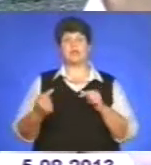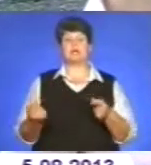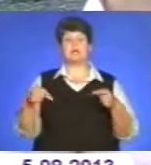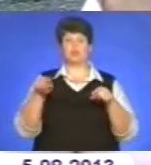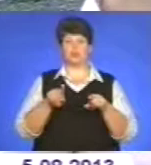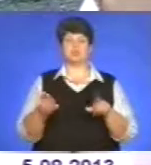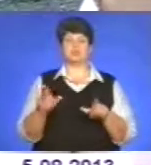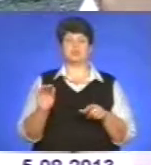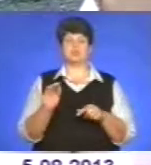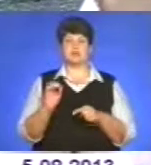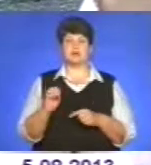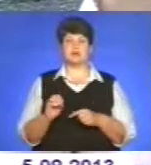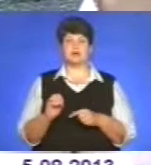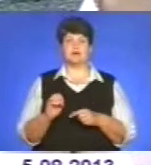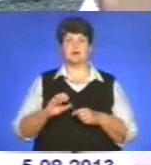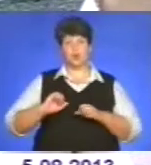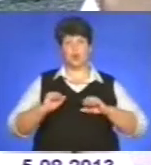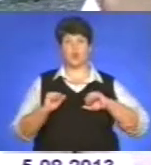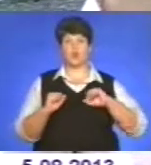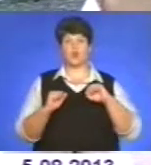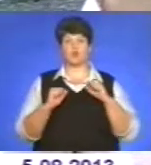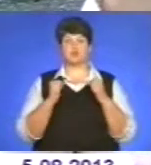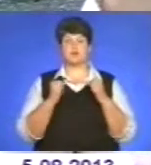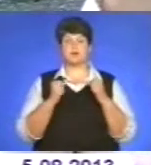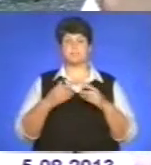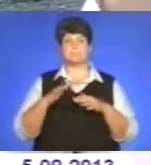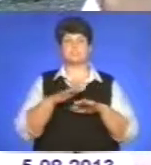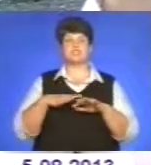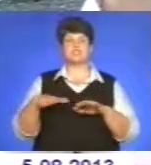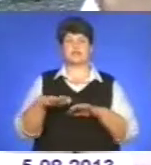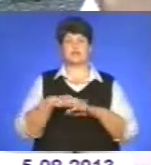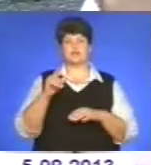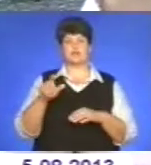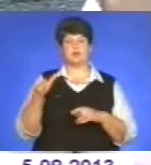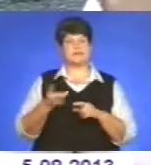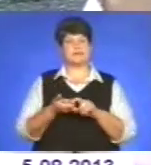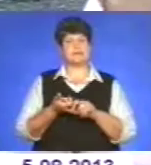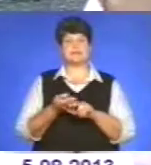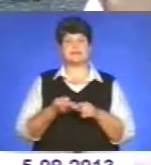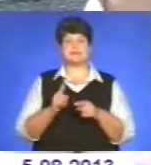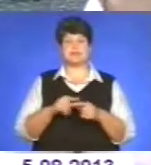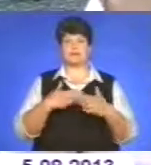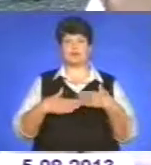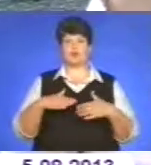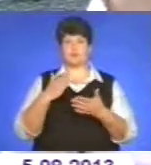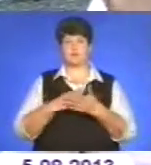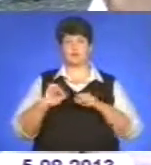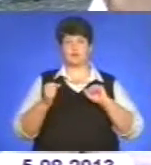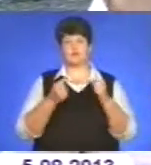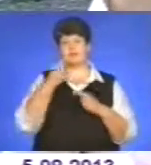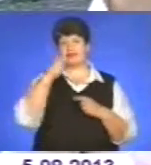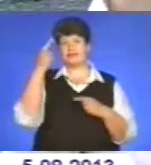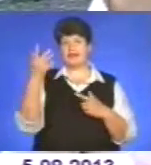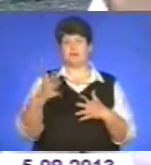виходить, що і дружба, виходить, між народами, між людьми. Це дуже приємно мати друзів десь далі,